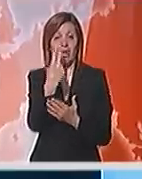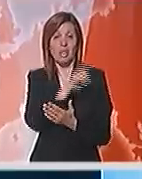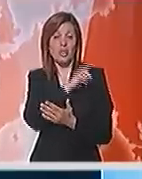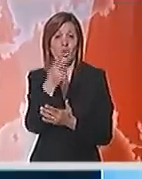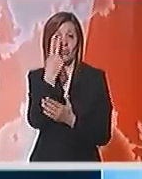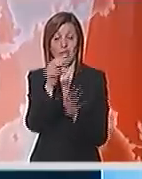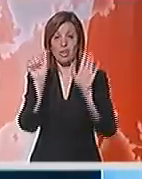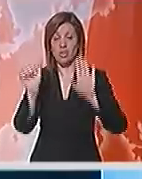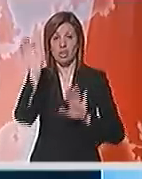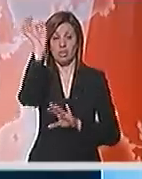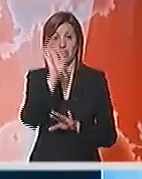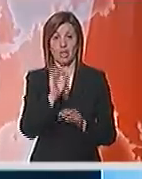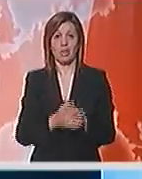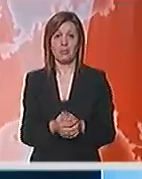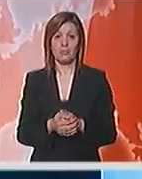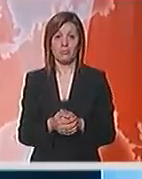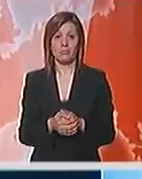do 26 stepeni.